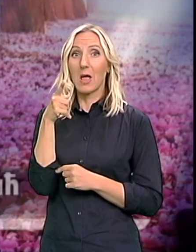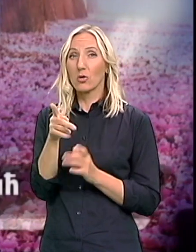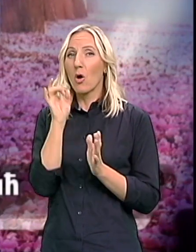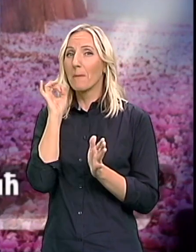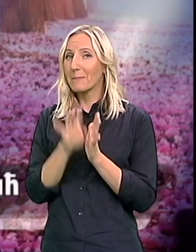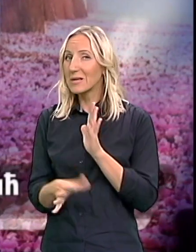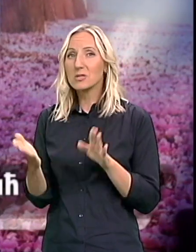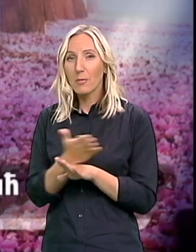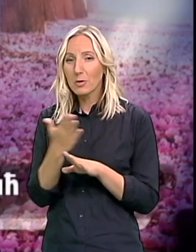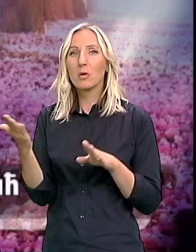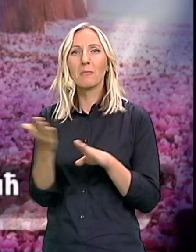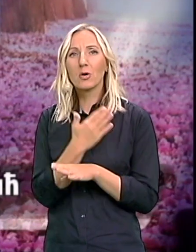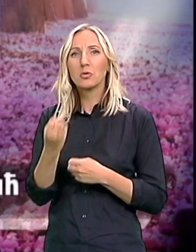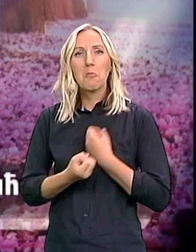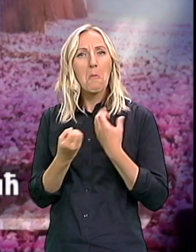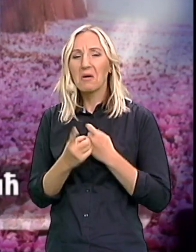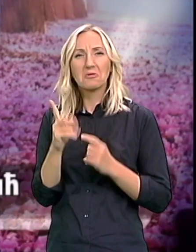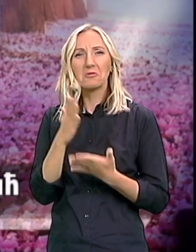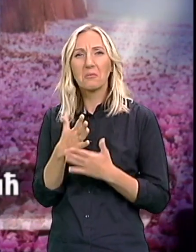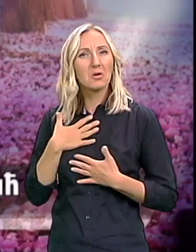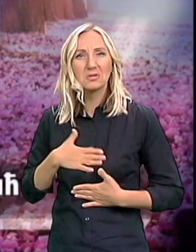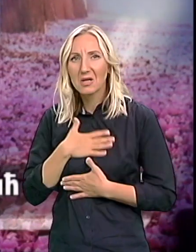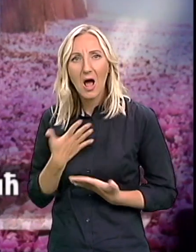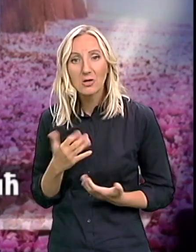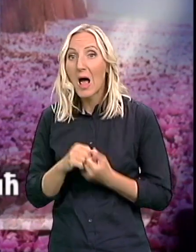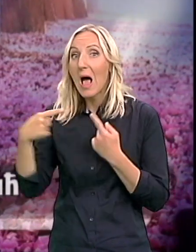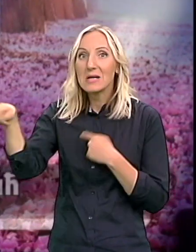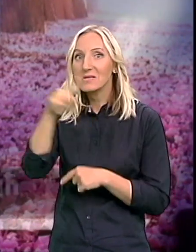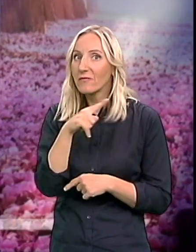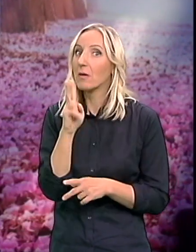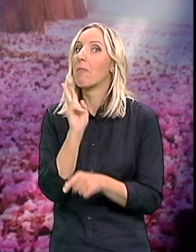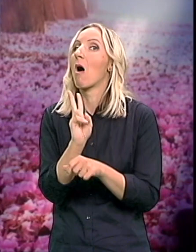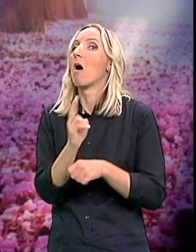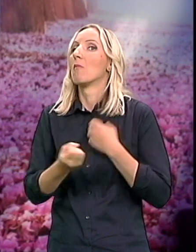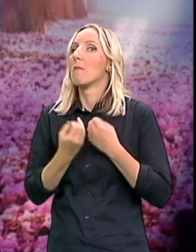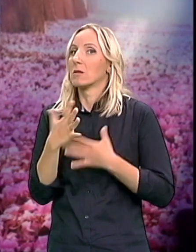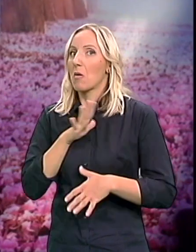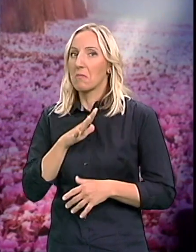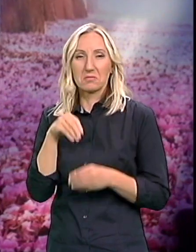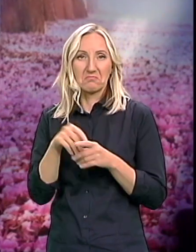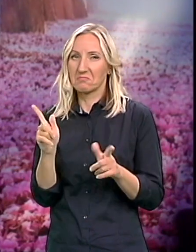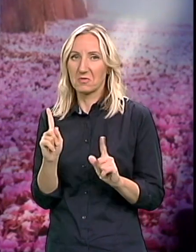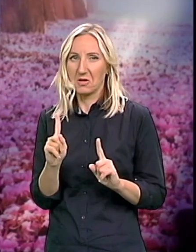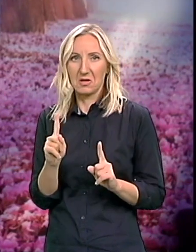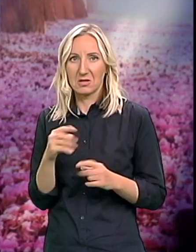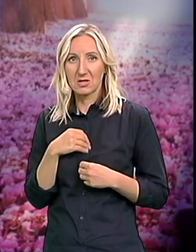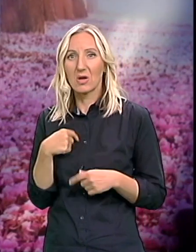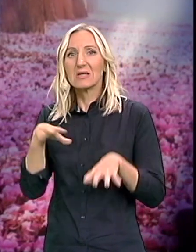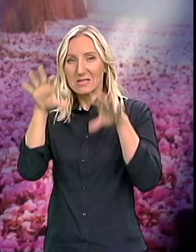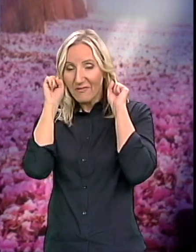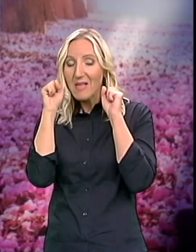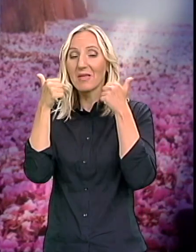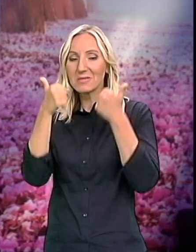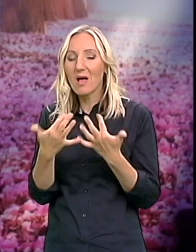Kad je prošao pubertet Koji nije bio ništa strašan A svi su nas plašili Ja tek sad shvatam koliko je sve teško